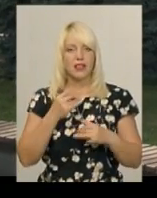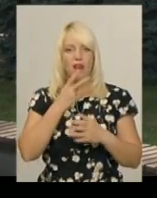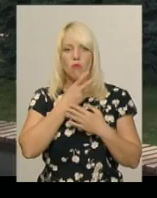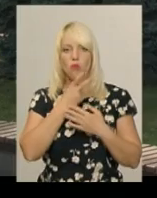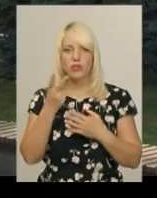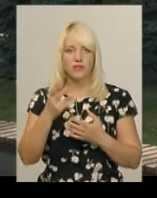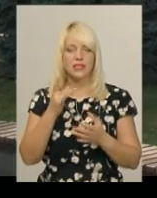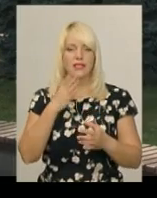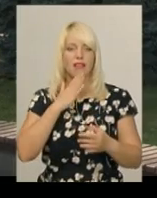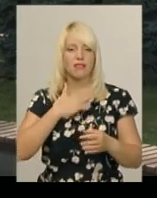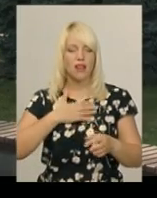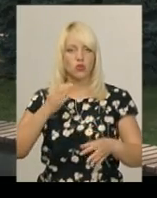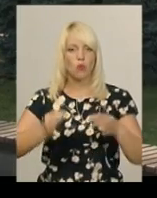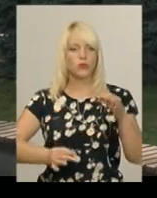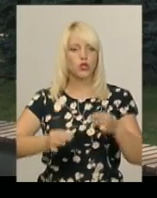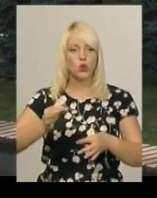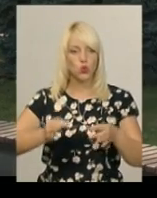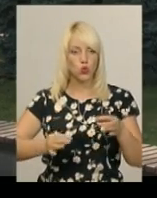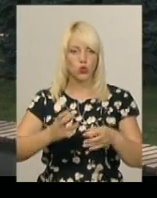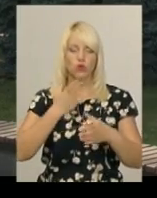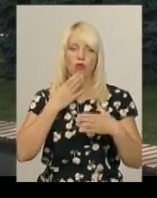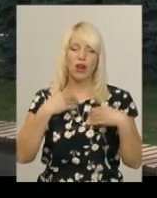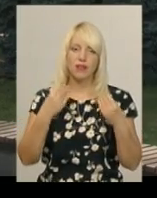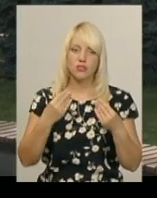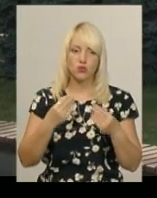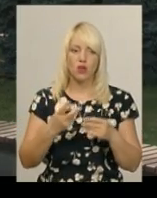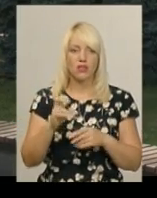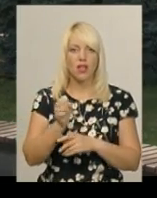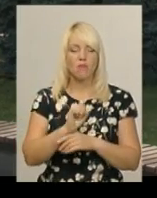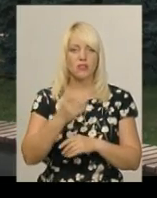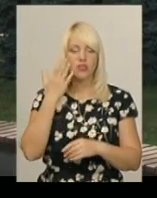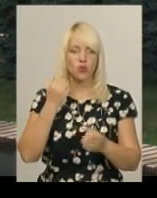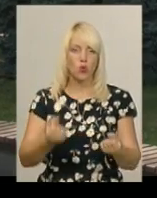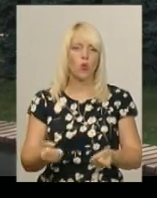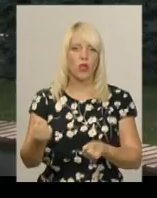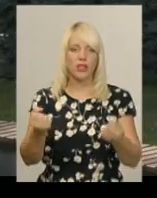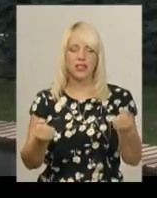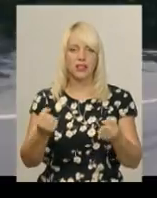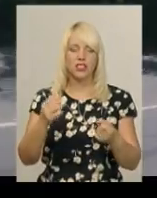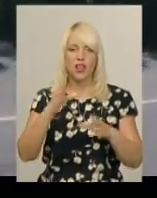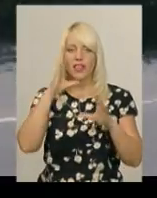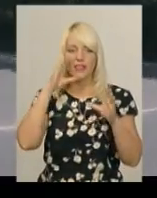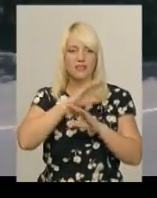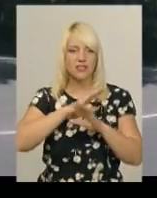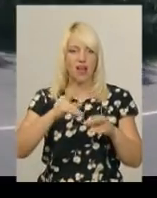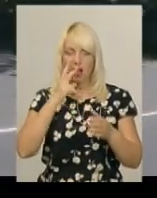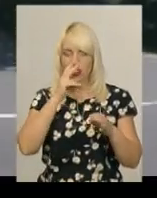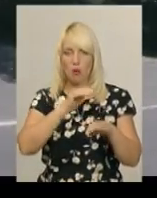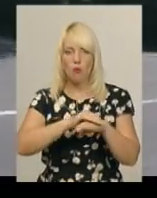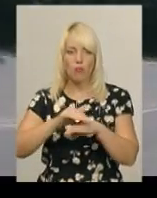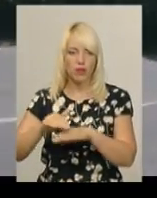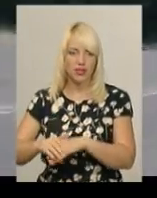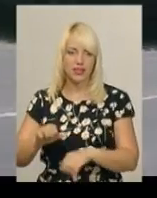на нашу природу, на нашу красу. На машині, коли їдеш, не встигаєш помітити. Велотур стартував у